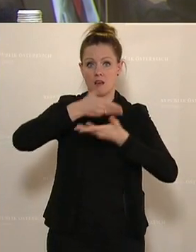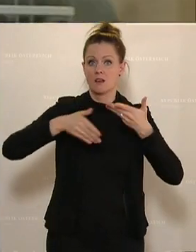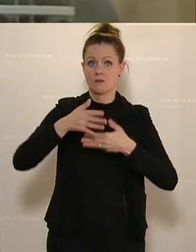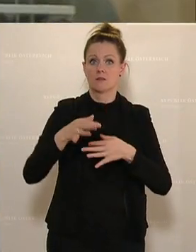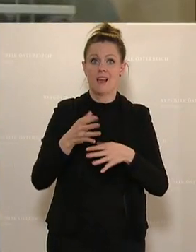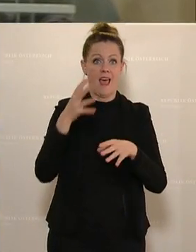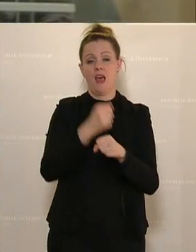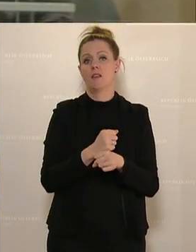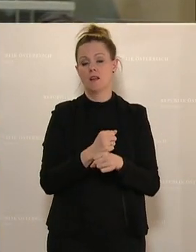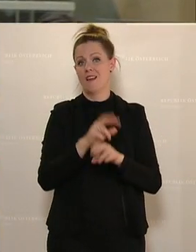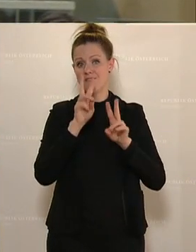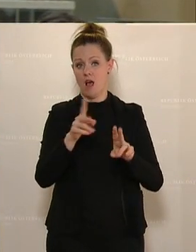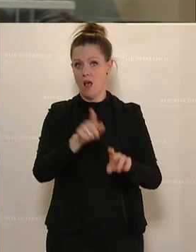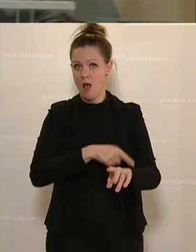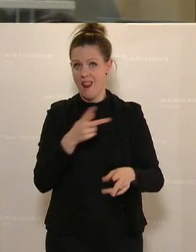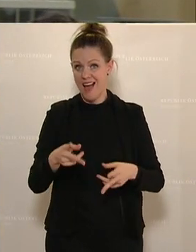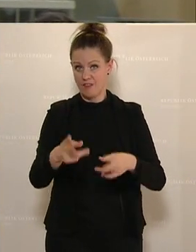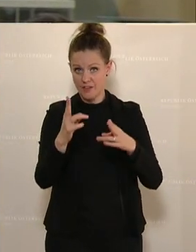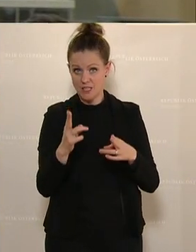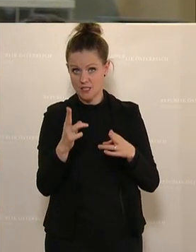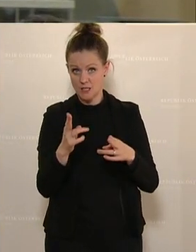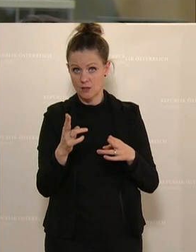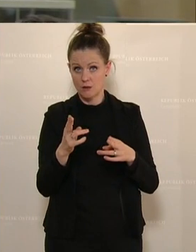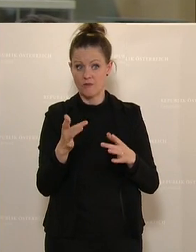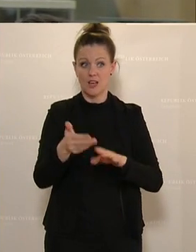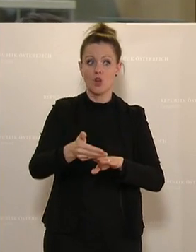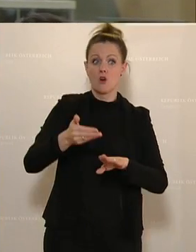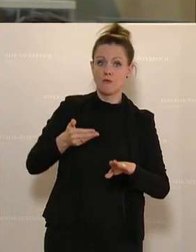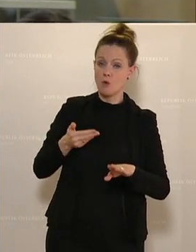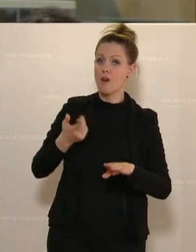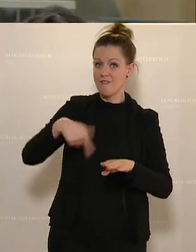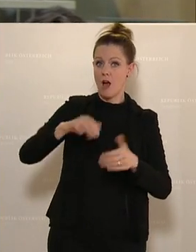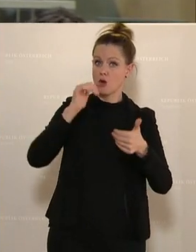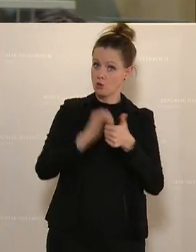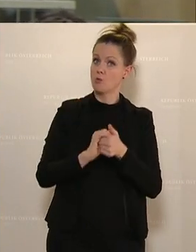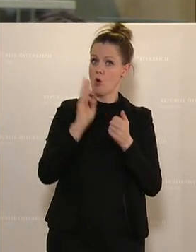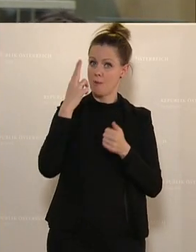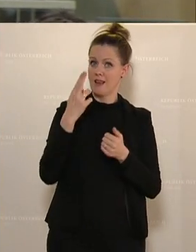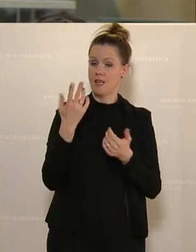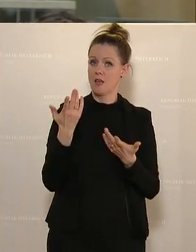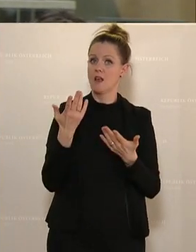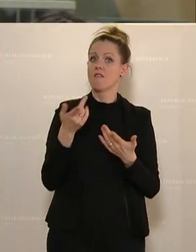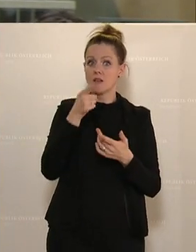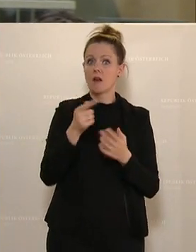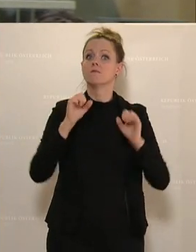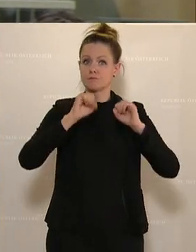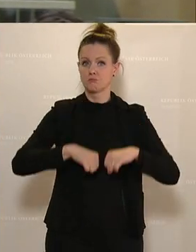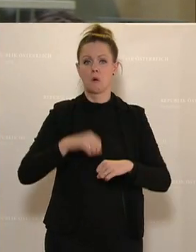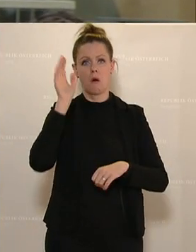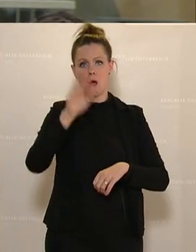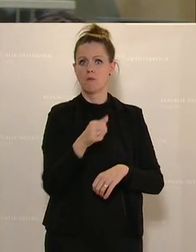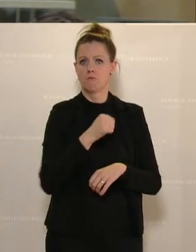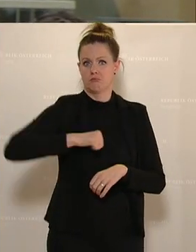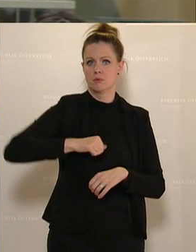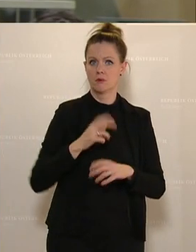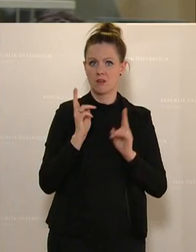überlege mir ernsthaft, ob wir langfristig, aber vielleicht auch früher uns auch als Gruppe überlegen, dass wir die Dinge, auf die wir uns in der Präsidiale einigen, uns nicht mehr